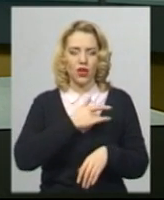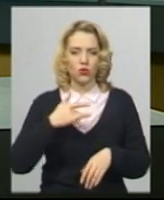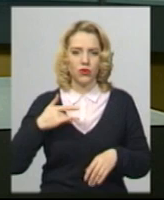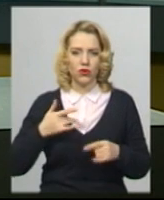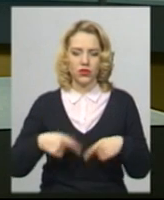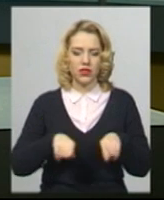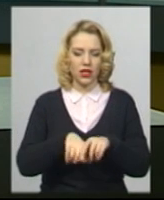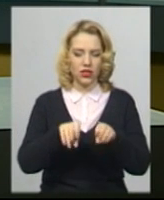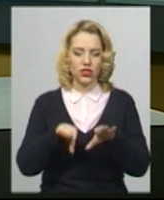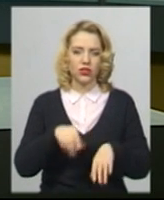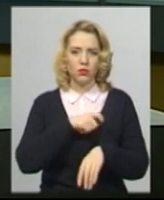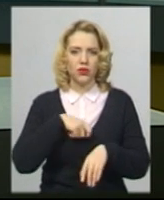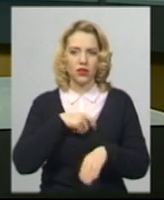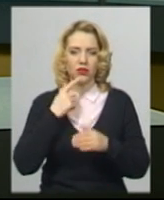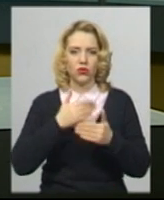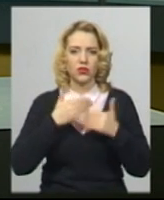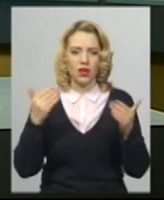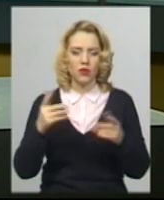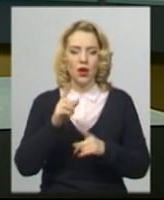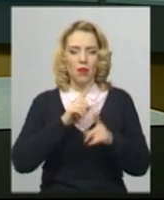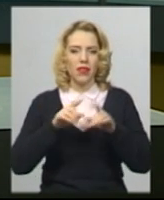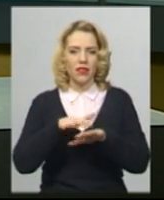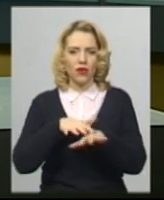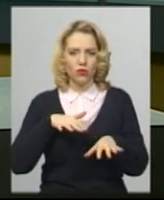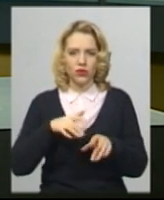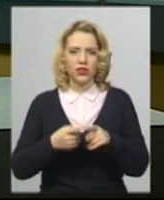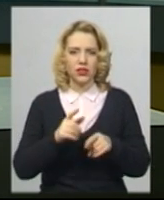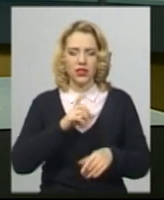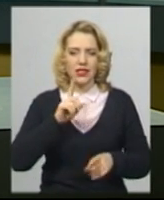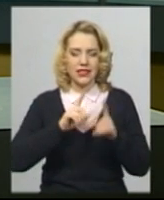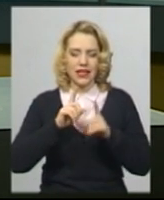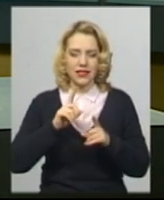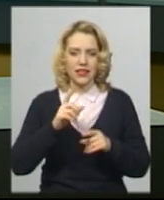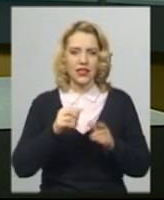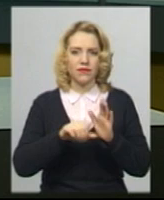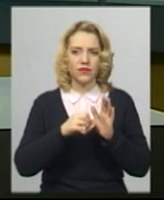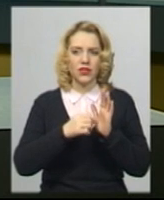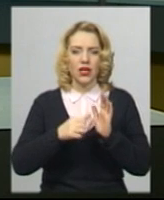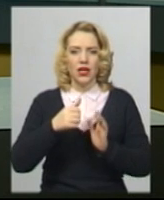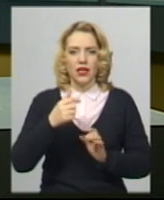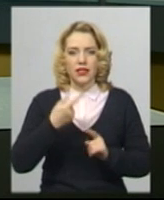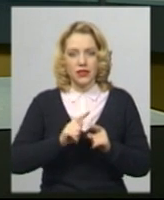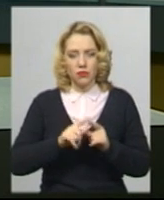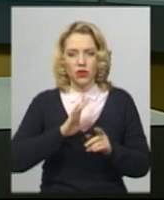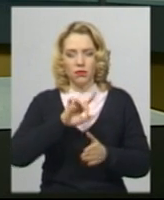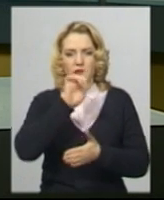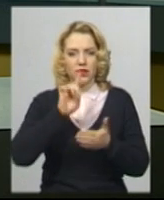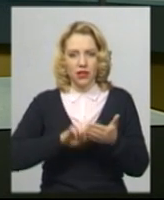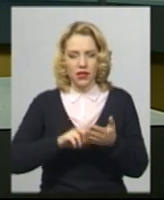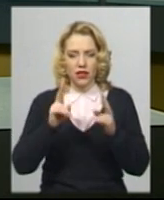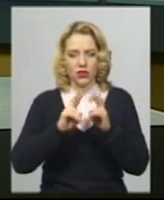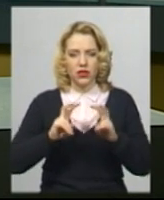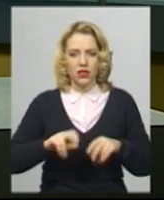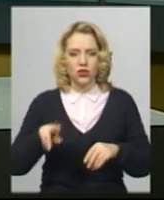обласної ради на останньому пленарному засіданні сесії, що відбулася 20 грудня. Нагадаємо, на сесію виносилося питання щодо